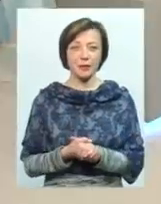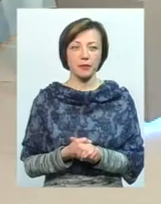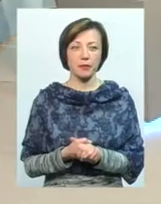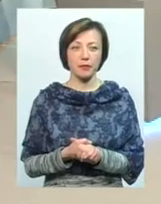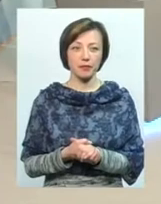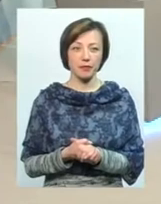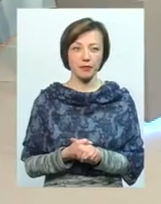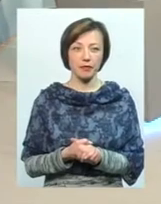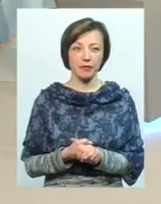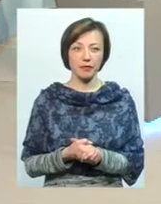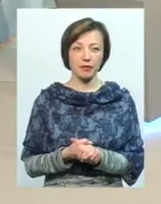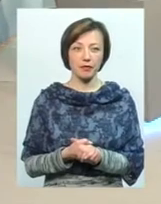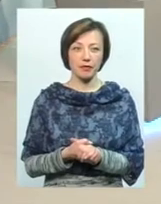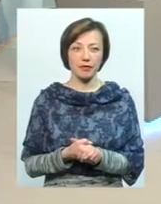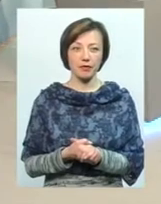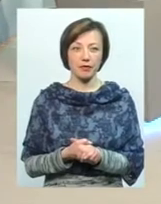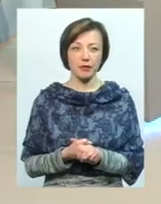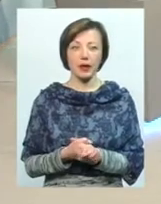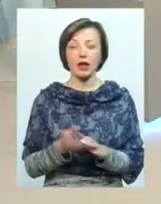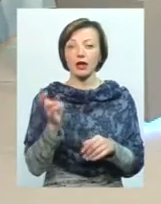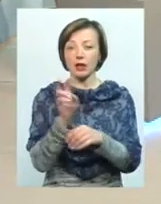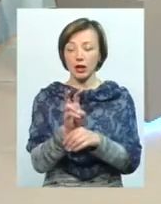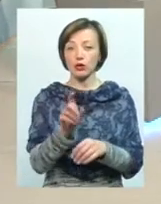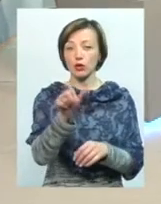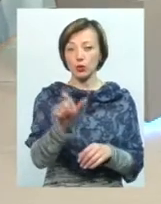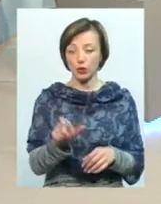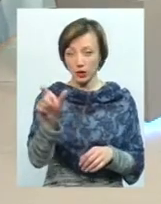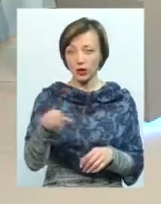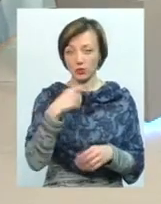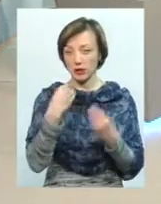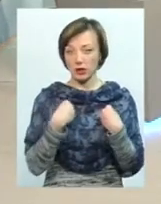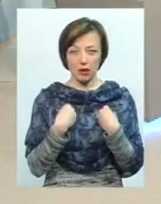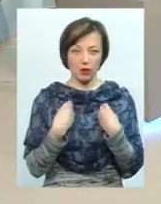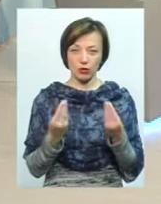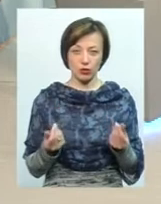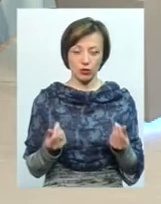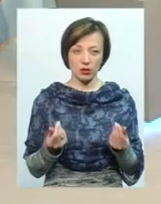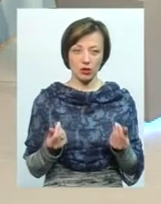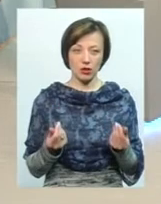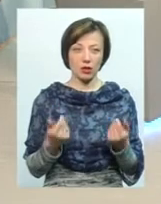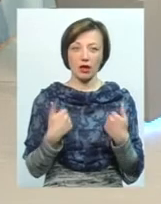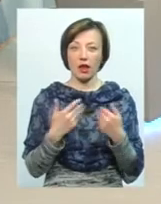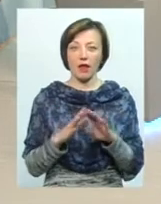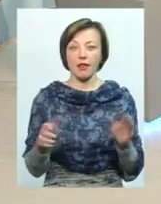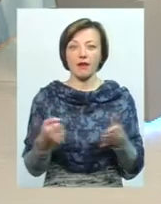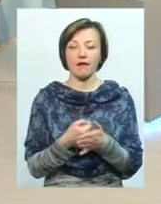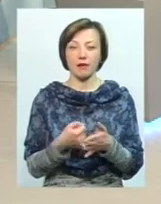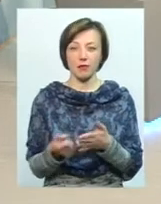Працювати над бюджетом. Тоді ти йдеш до виборця і кажеш, мені не дали грошей. Мені не дали, я не вибив.